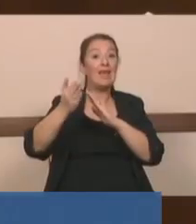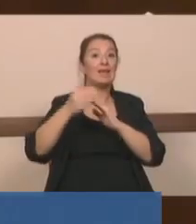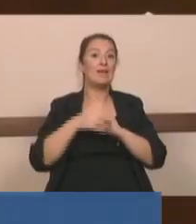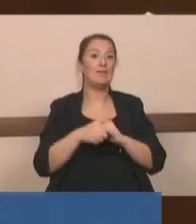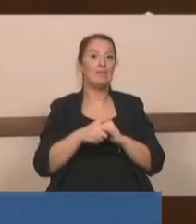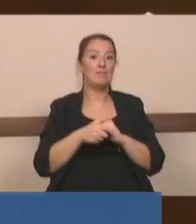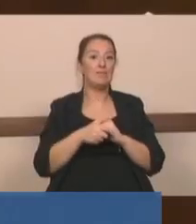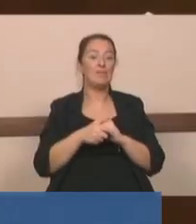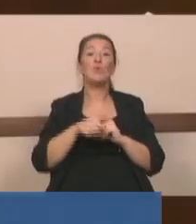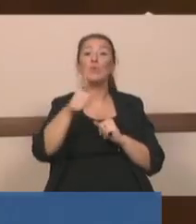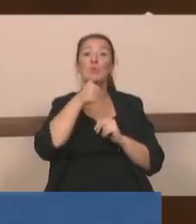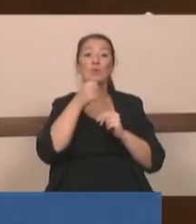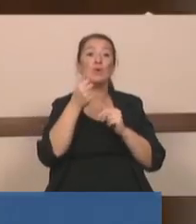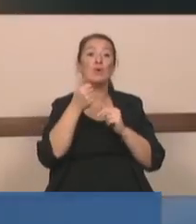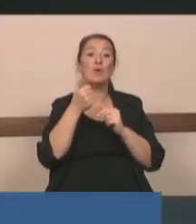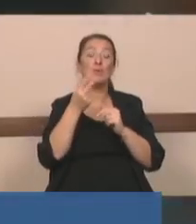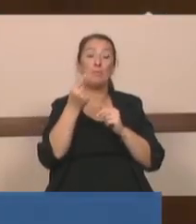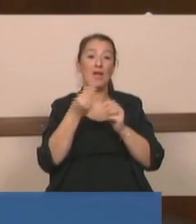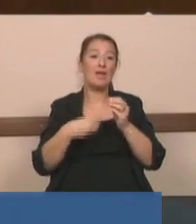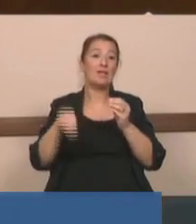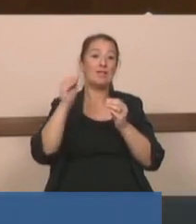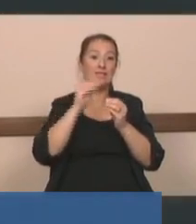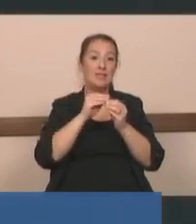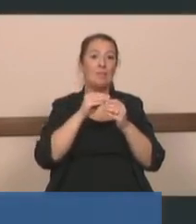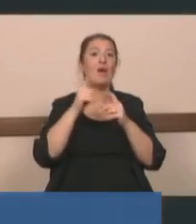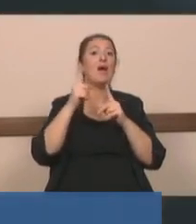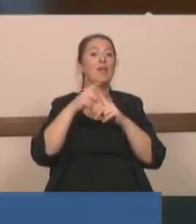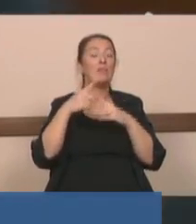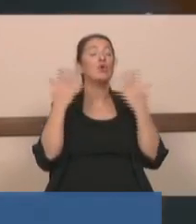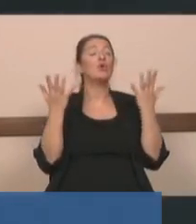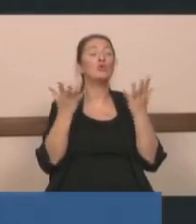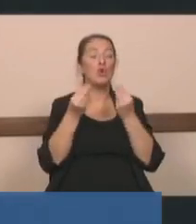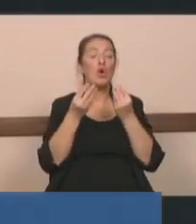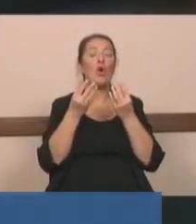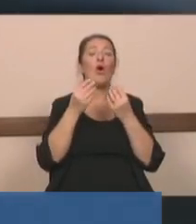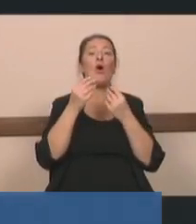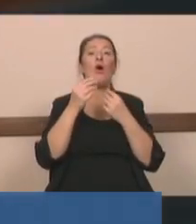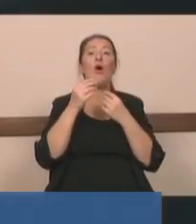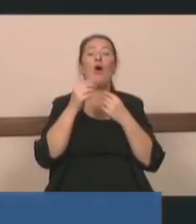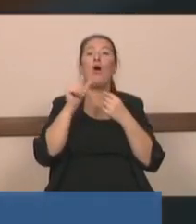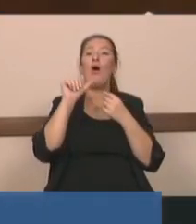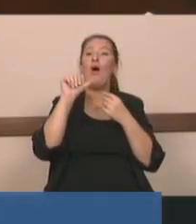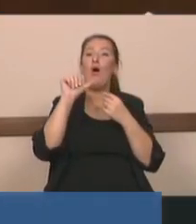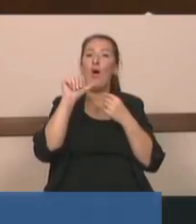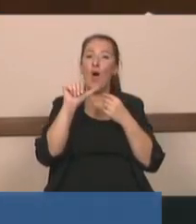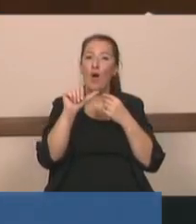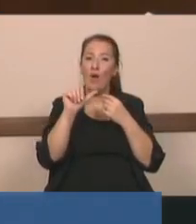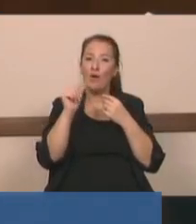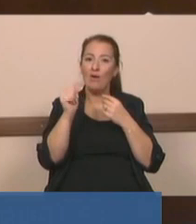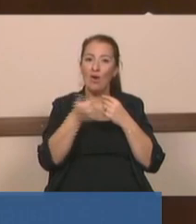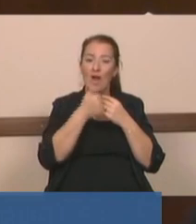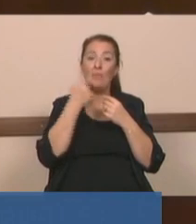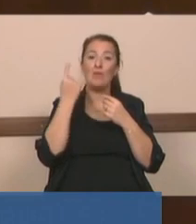Su zammı ile ilgili tabii çok önemli bir yara aldığını düşünen başkan bu konuda